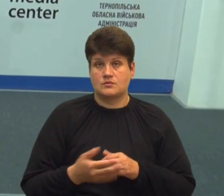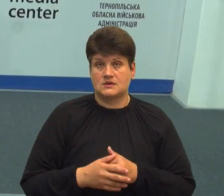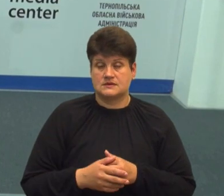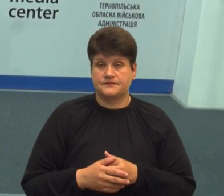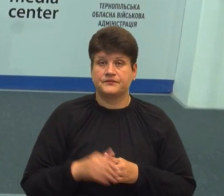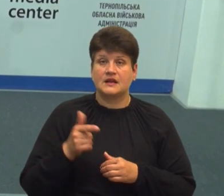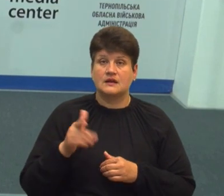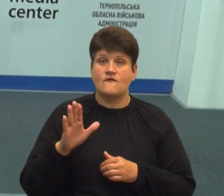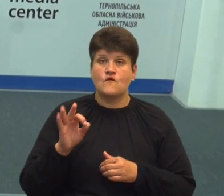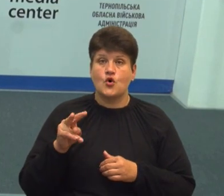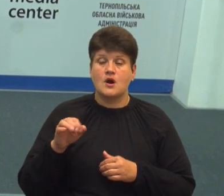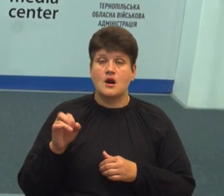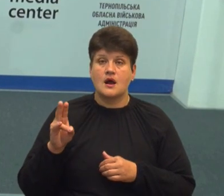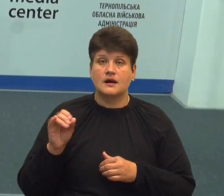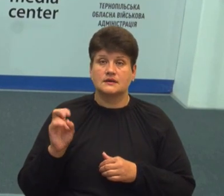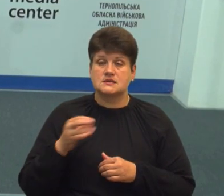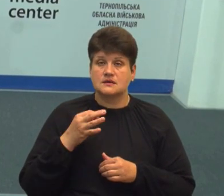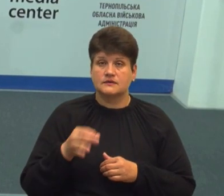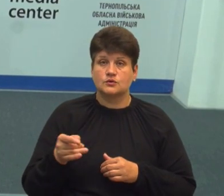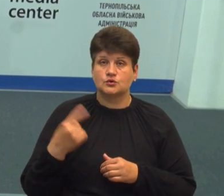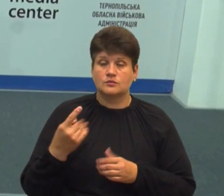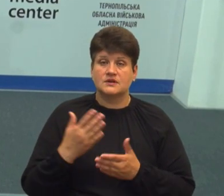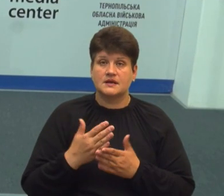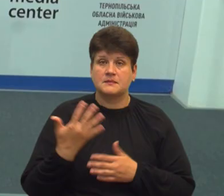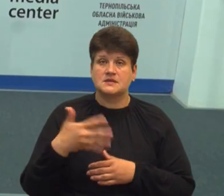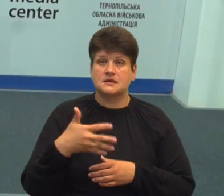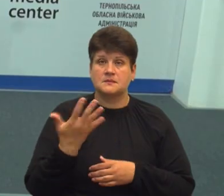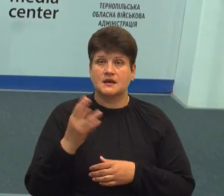Воляник розповіла, на Тернопільщині є 55 СНАПів